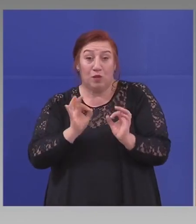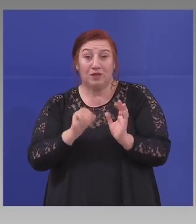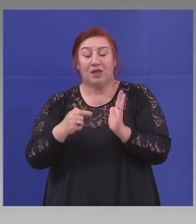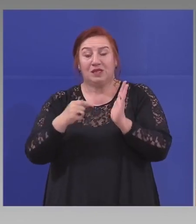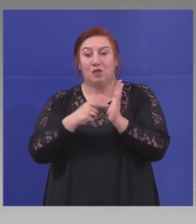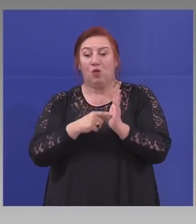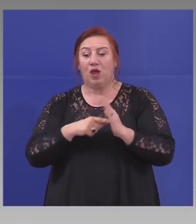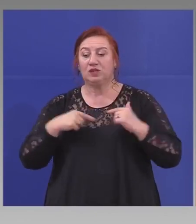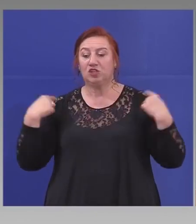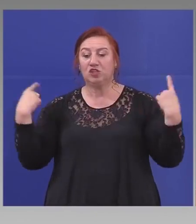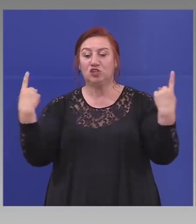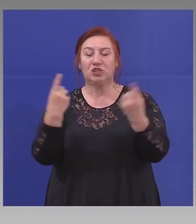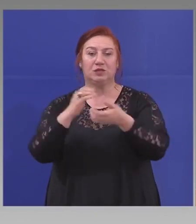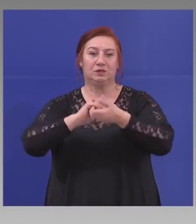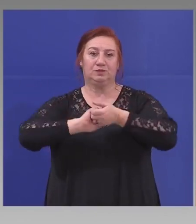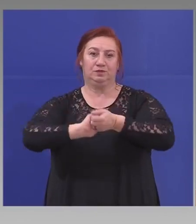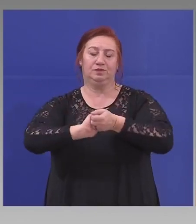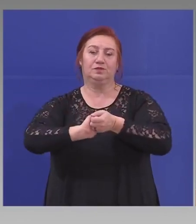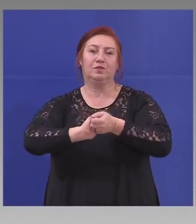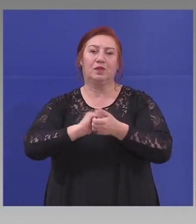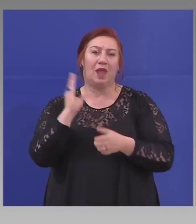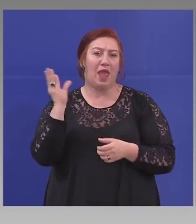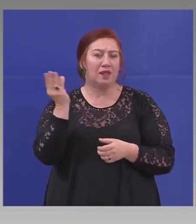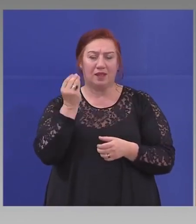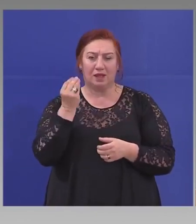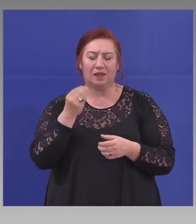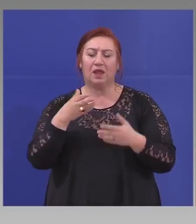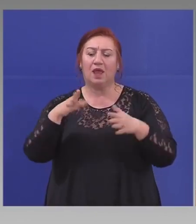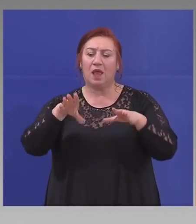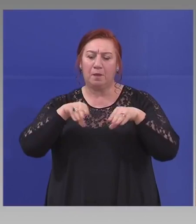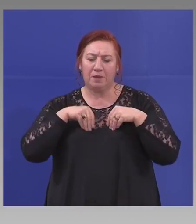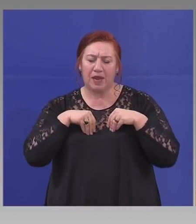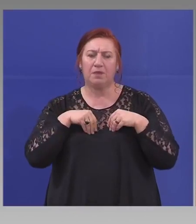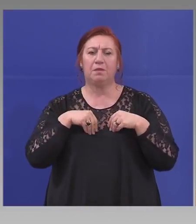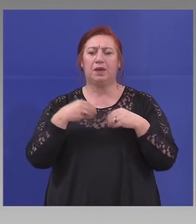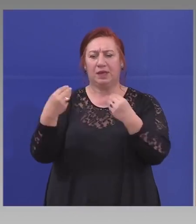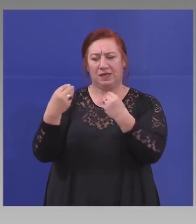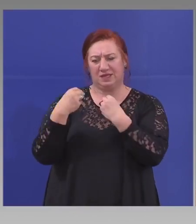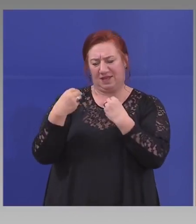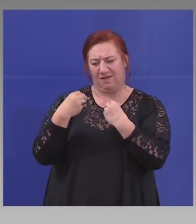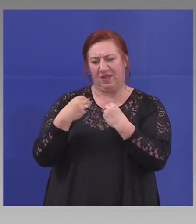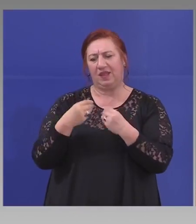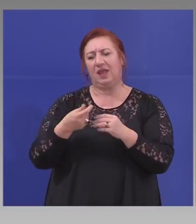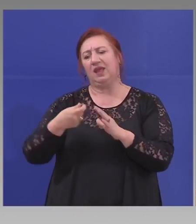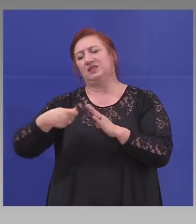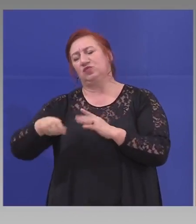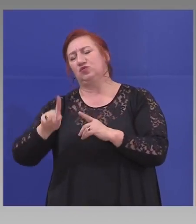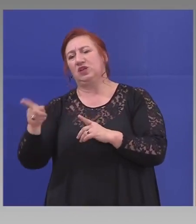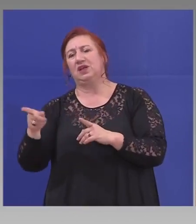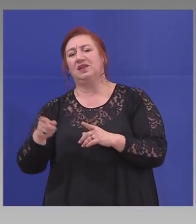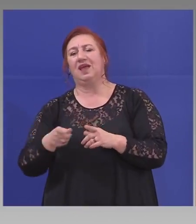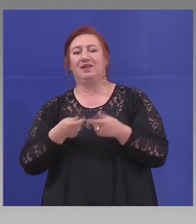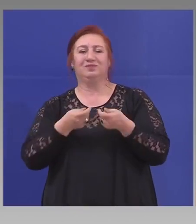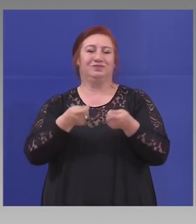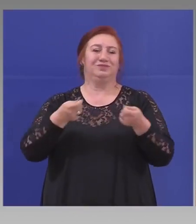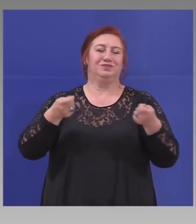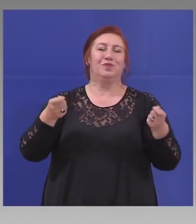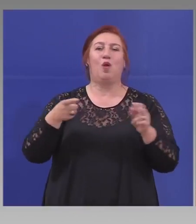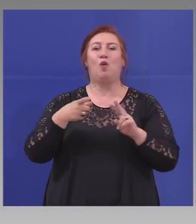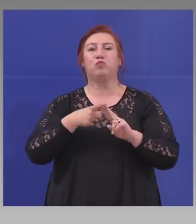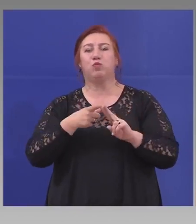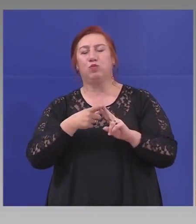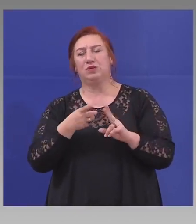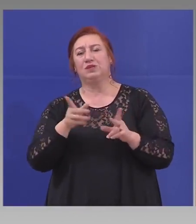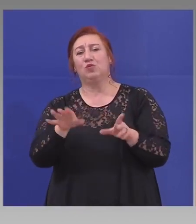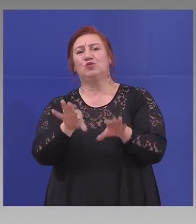начите. Приемаме всякакви съвети, изключение на популистските, които буквално са готови